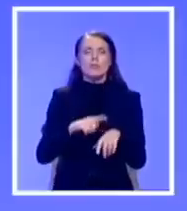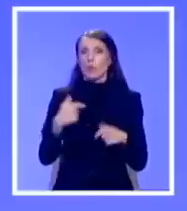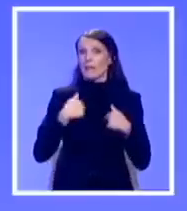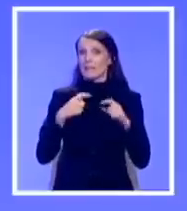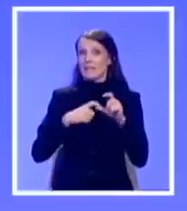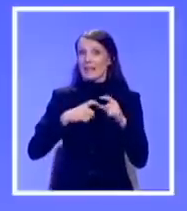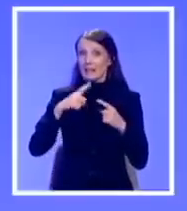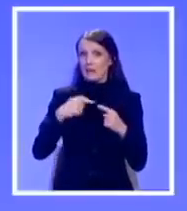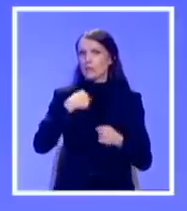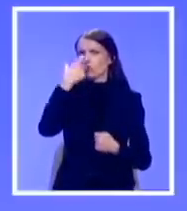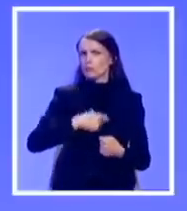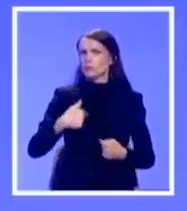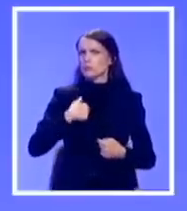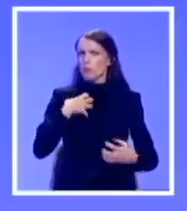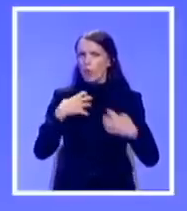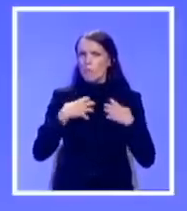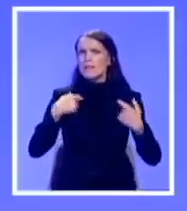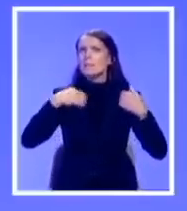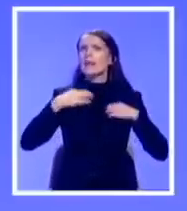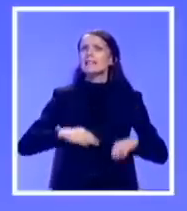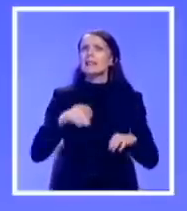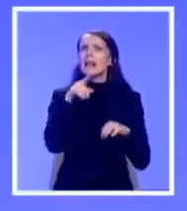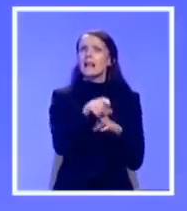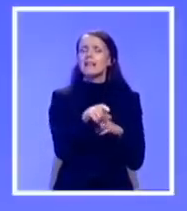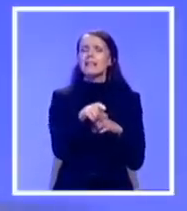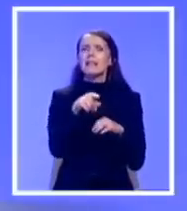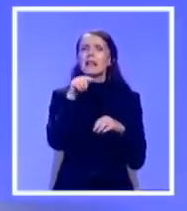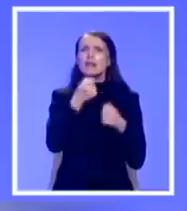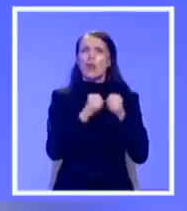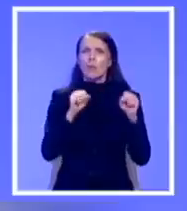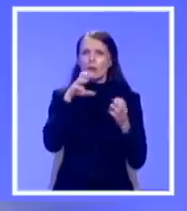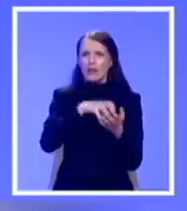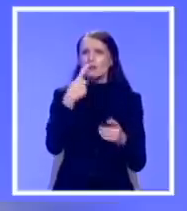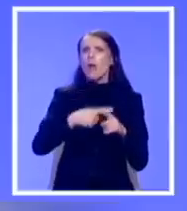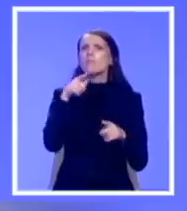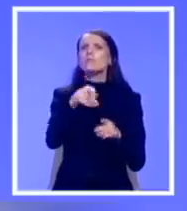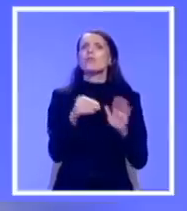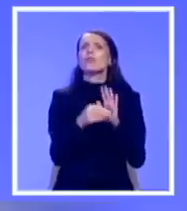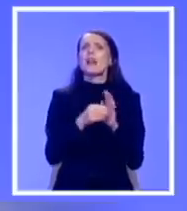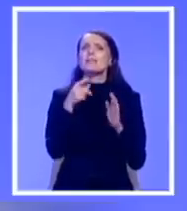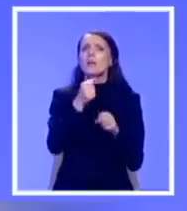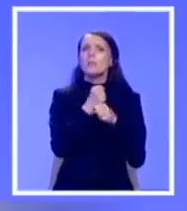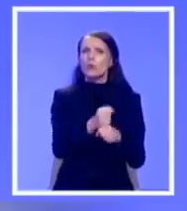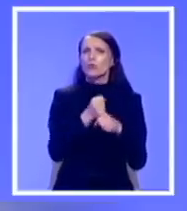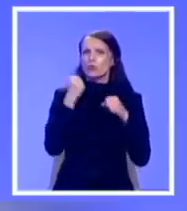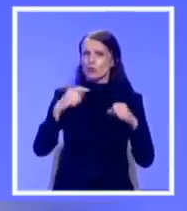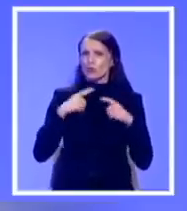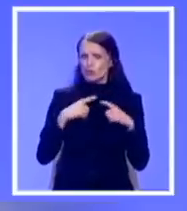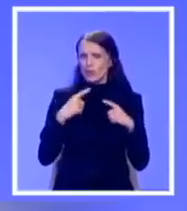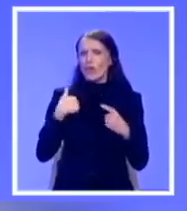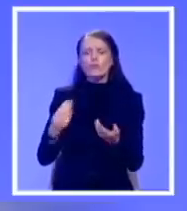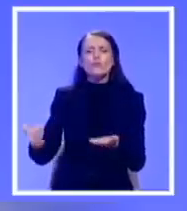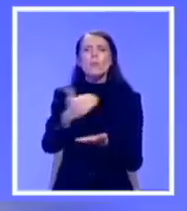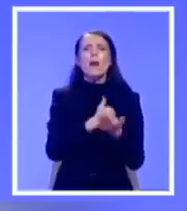Sergij Trifunović, glumac, predstavnik pokrata slobodnih građana, predstavnik upravnog odbora Fundacije Podrža život, koja se bavi skupnjena sredstava za lečenje bolesne dece.